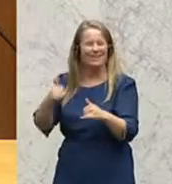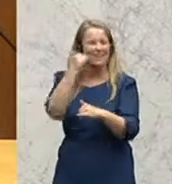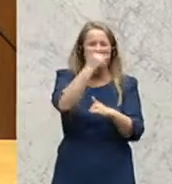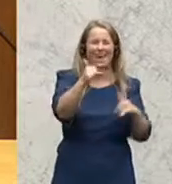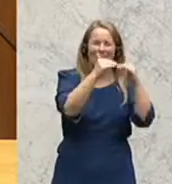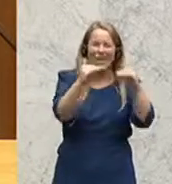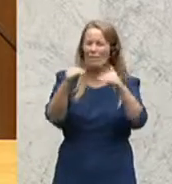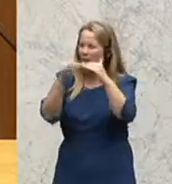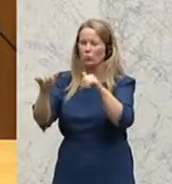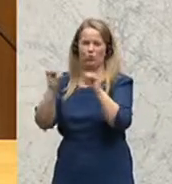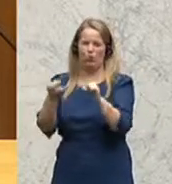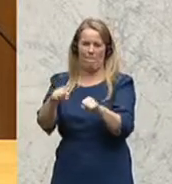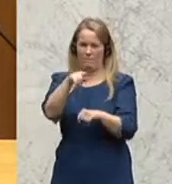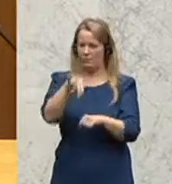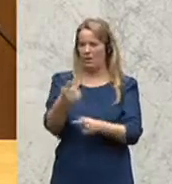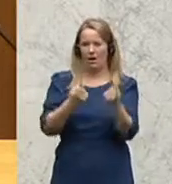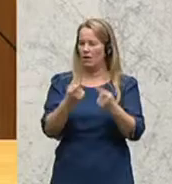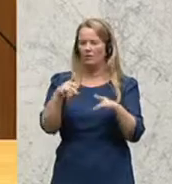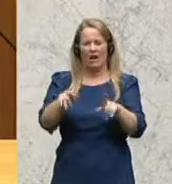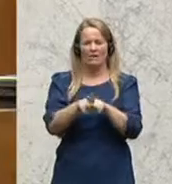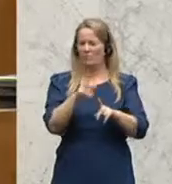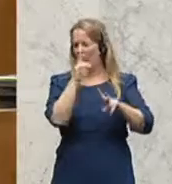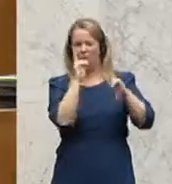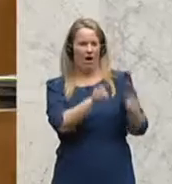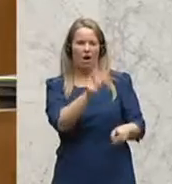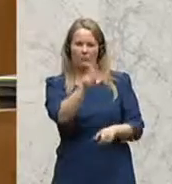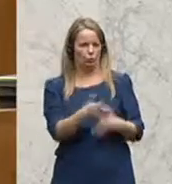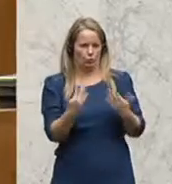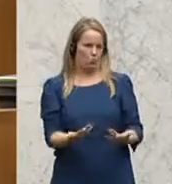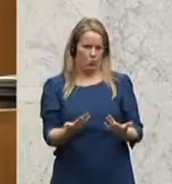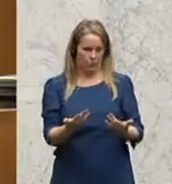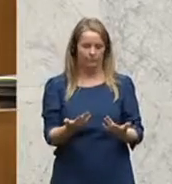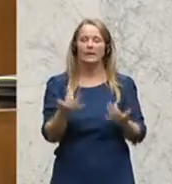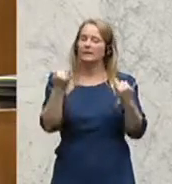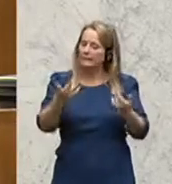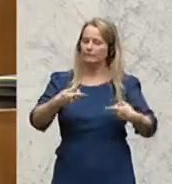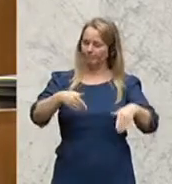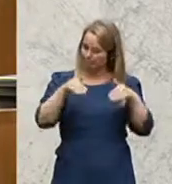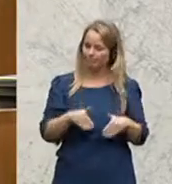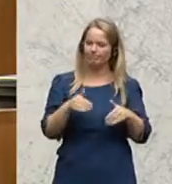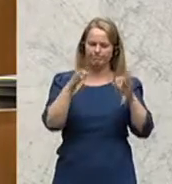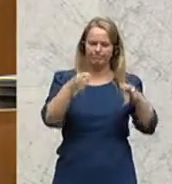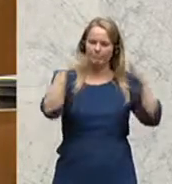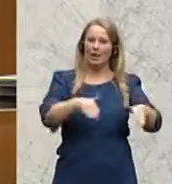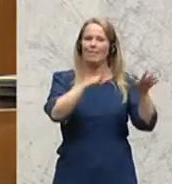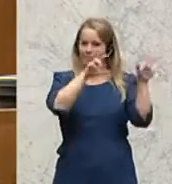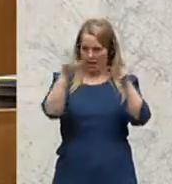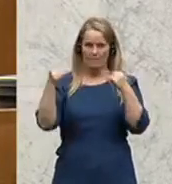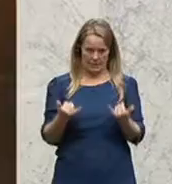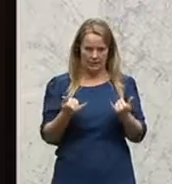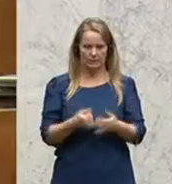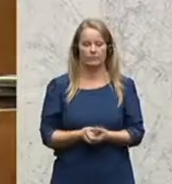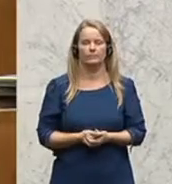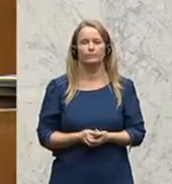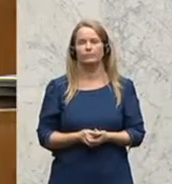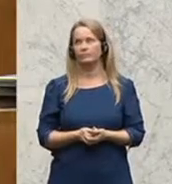jede Ebene kommt, das ist einfach verachtend. So, jetzt will ich zum grundsätzlichen Thema dann kommen.